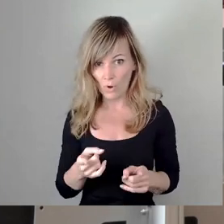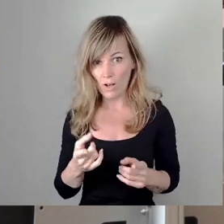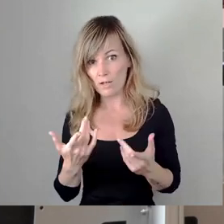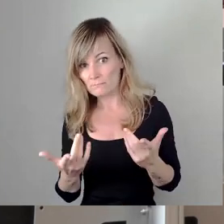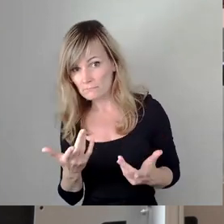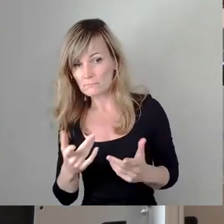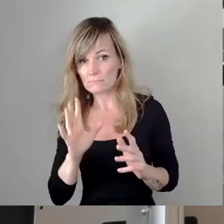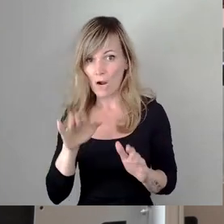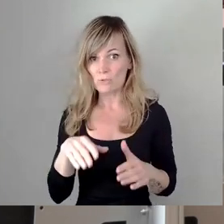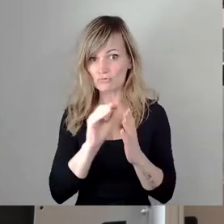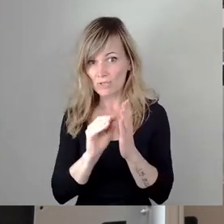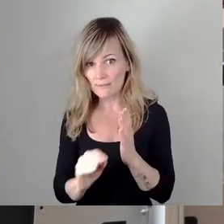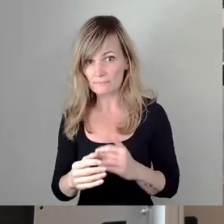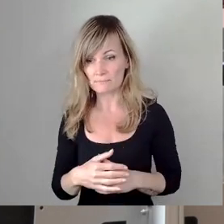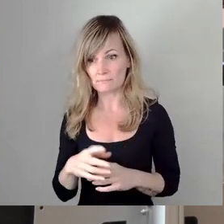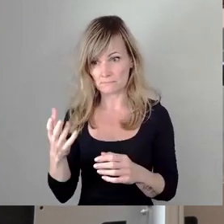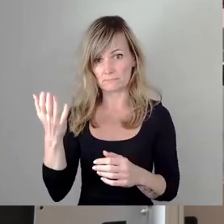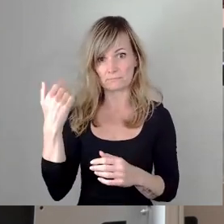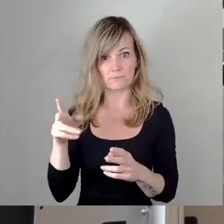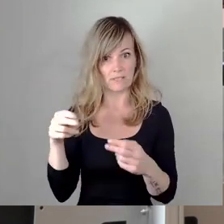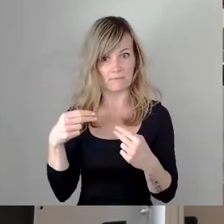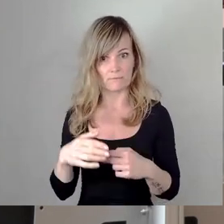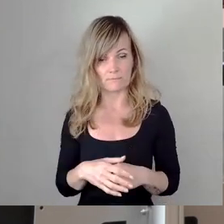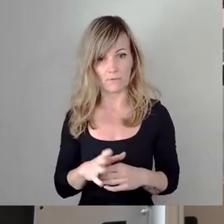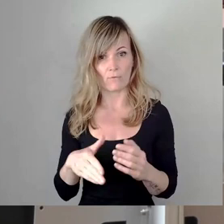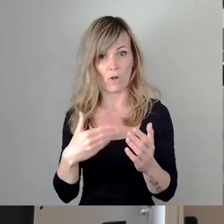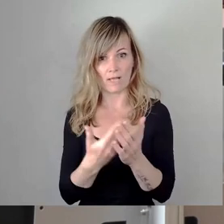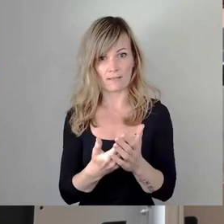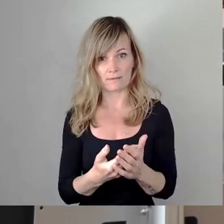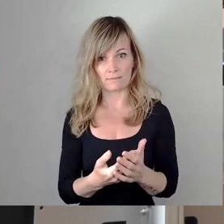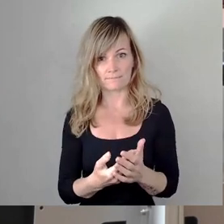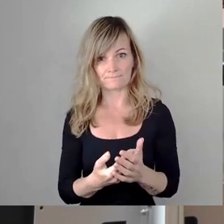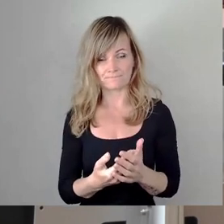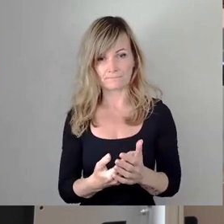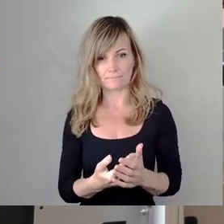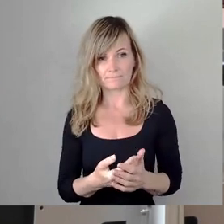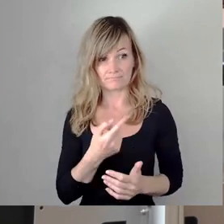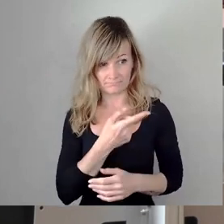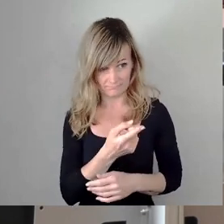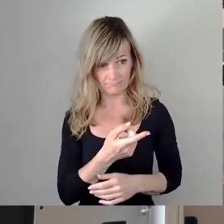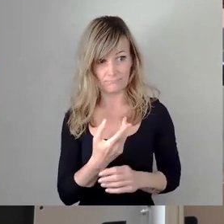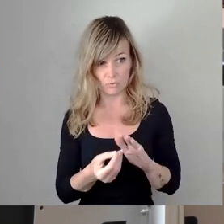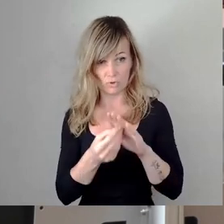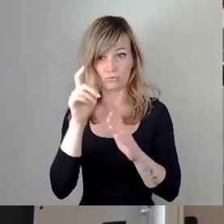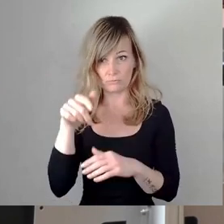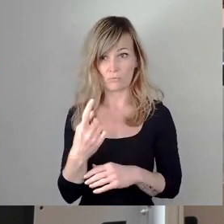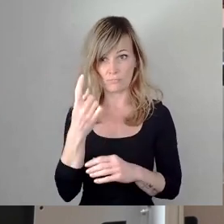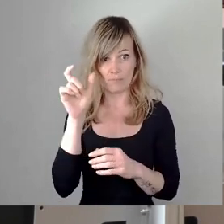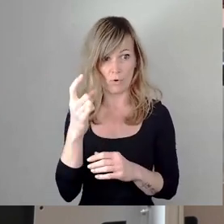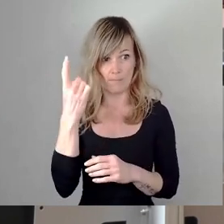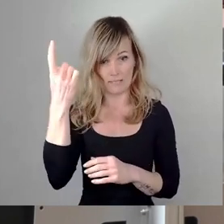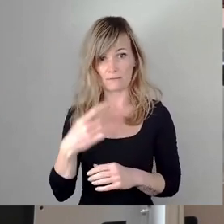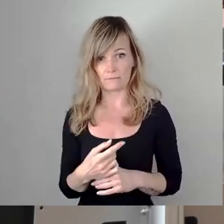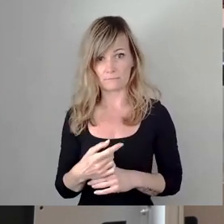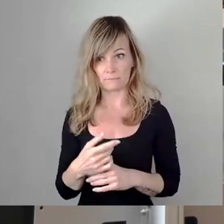mehrheitlich der Vorlage des von Ihnen unterstützten Oberbürgermeisters gefolgt ist. Und